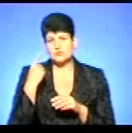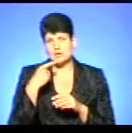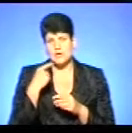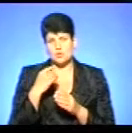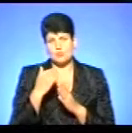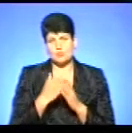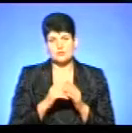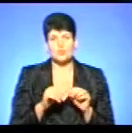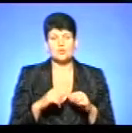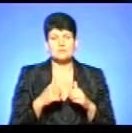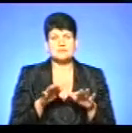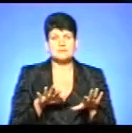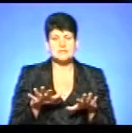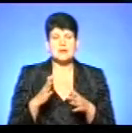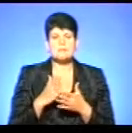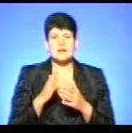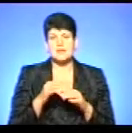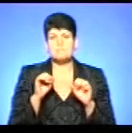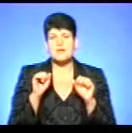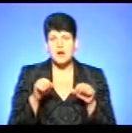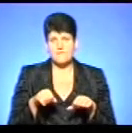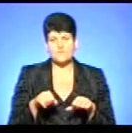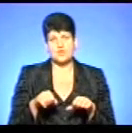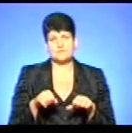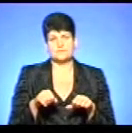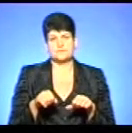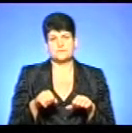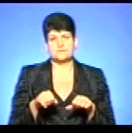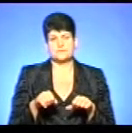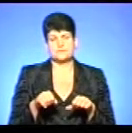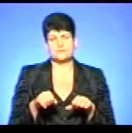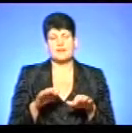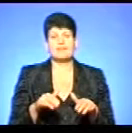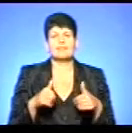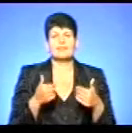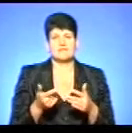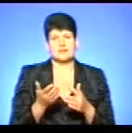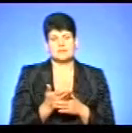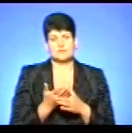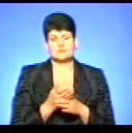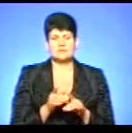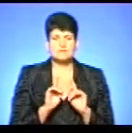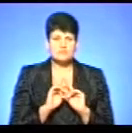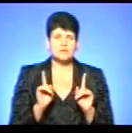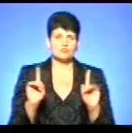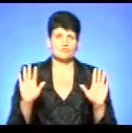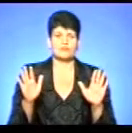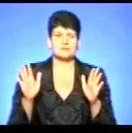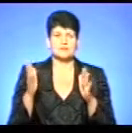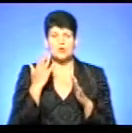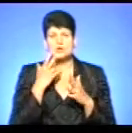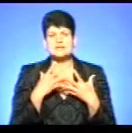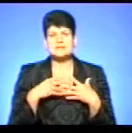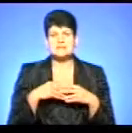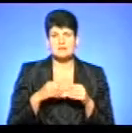комісії на місцях мали право надавати субсидії у виняткових випадках, коли сім'я